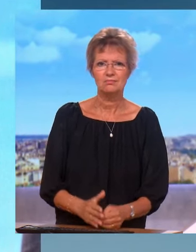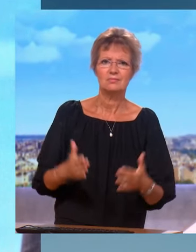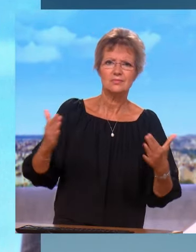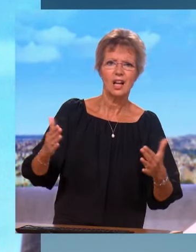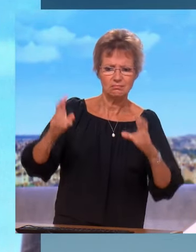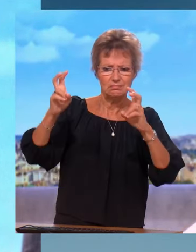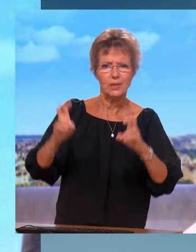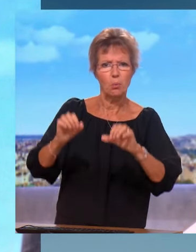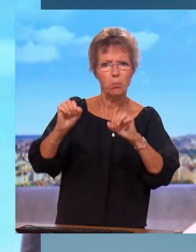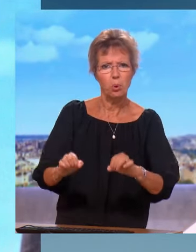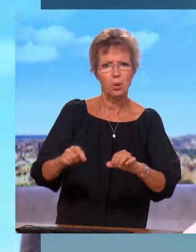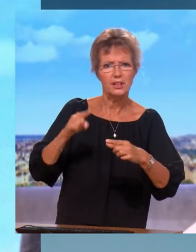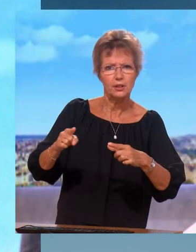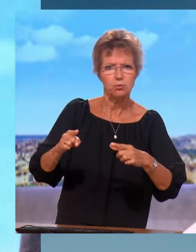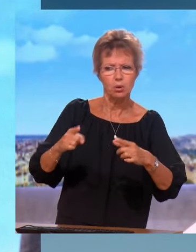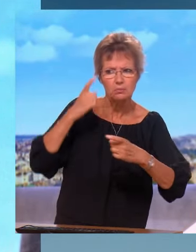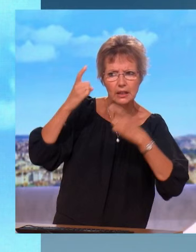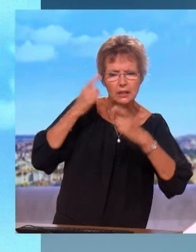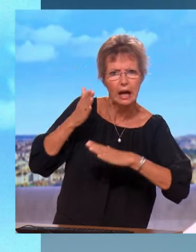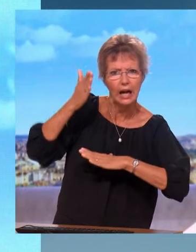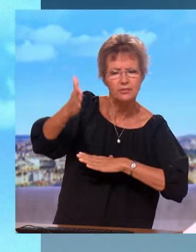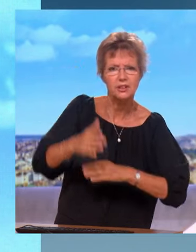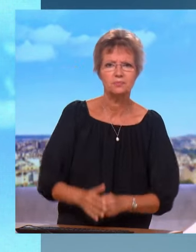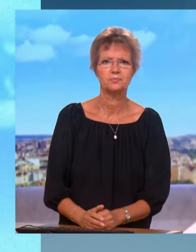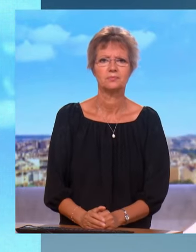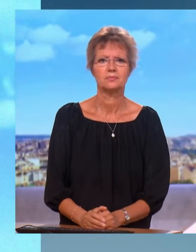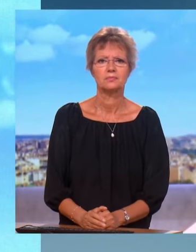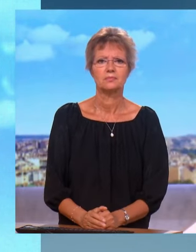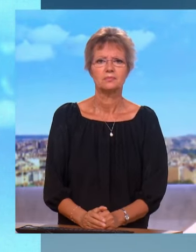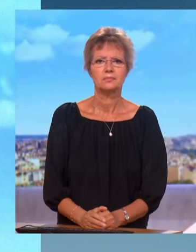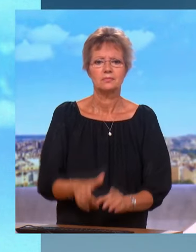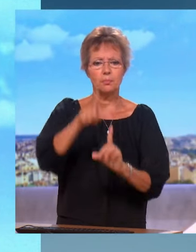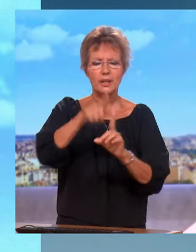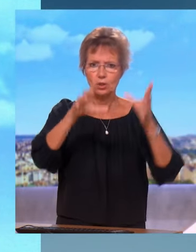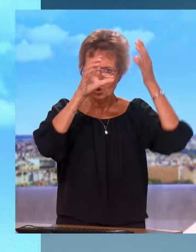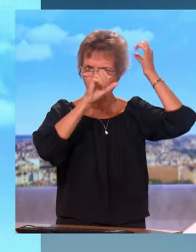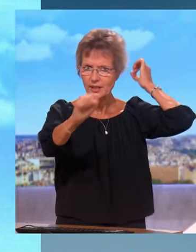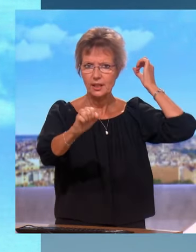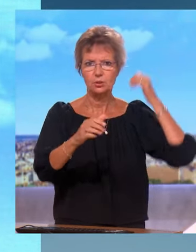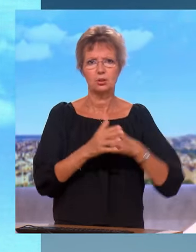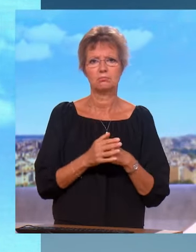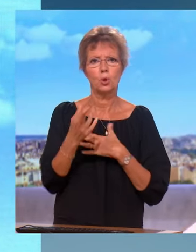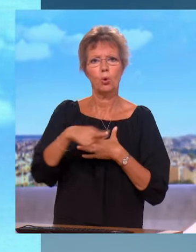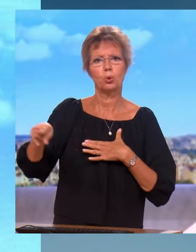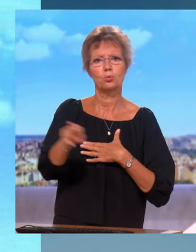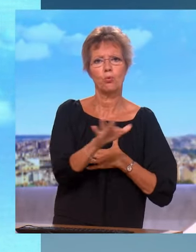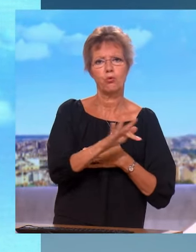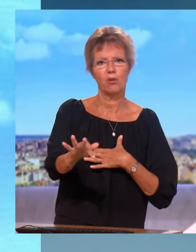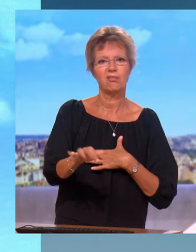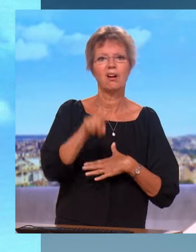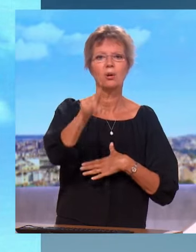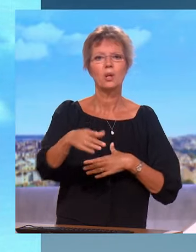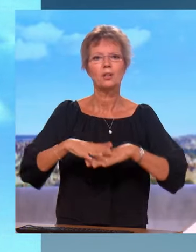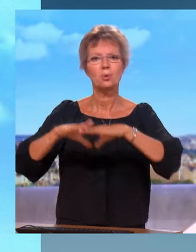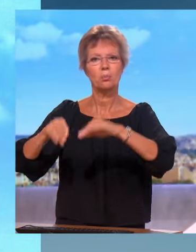par des actes et par une vision de l'avenir. Il nous reste deux sujets à voir en moins d'une minute. Notre ambassadeur et nos troupes vont rentrer du Niger tenu par les putschistes. C'est une